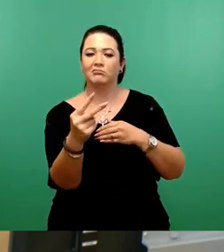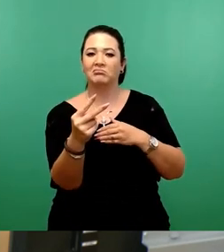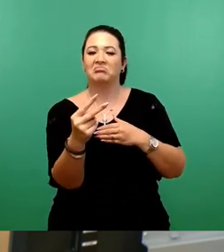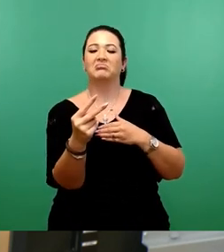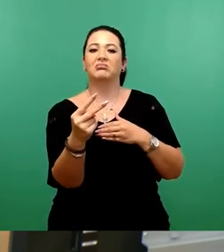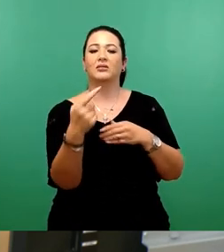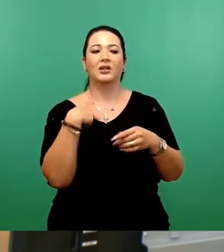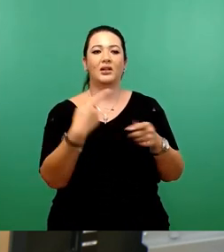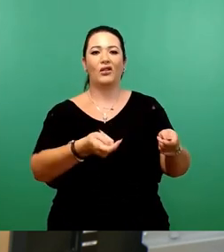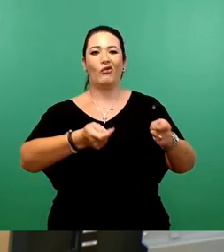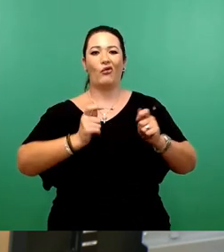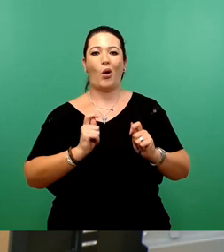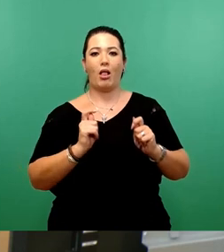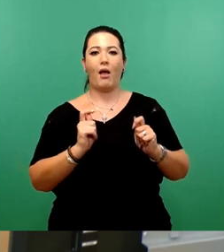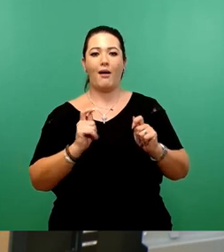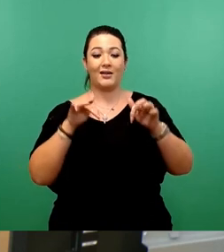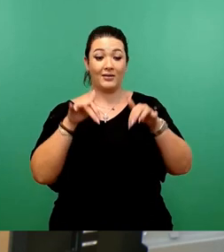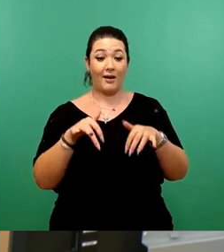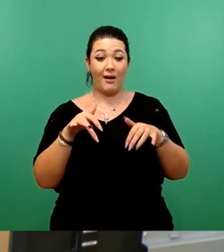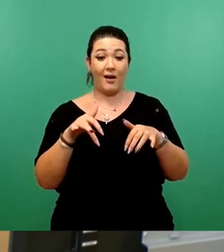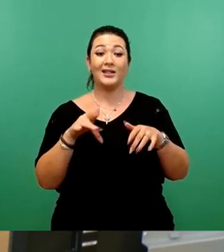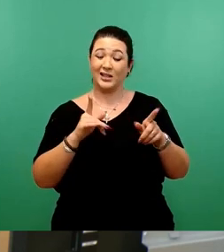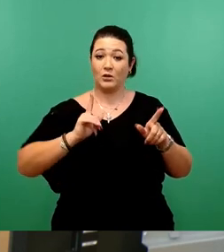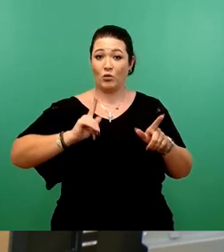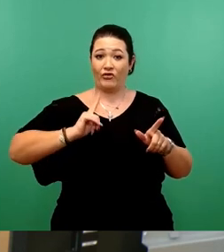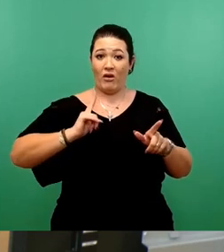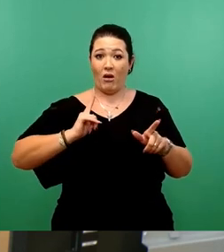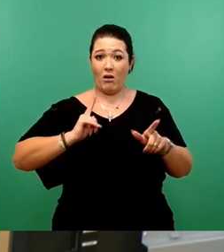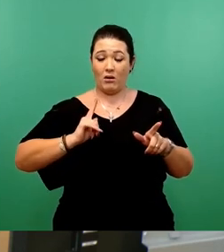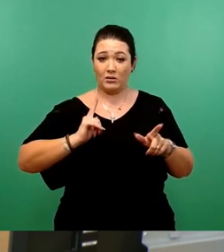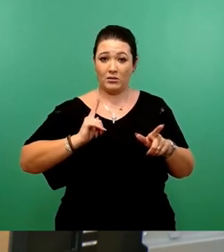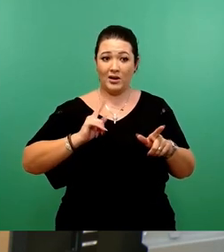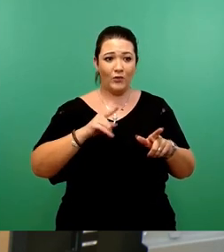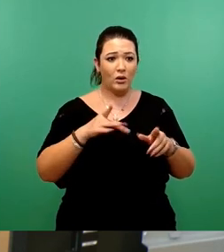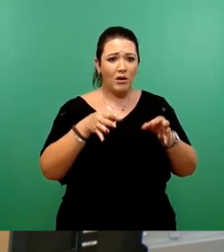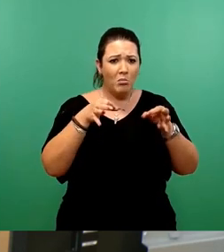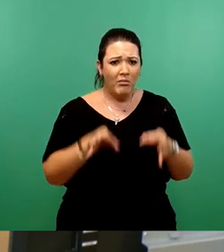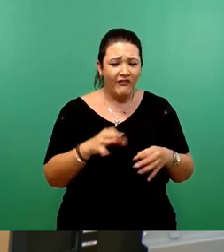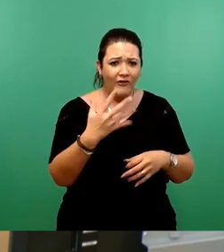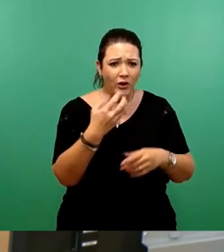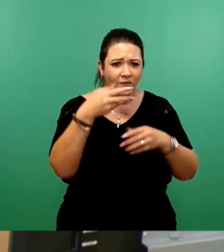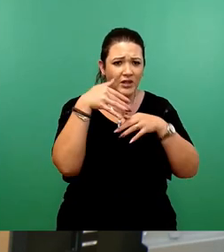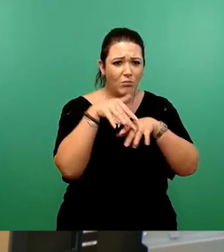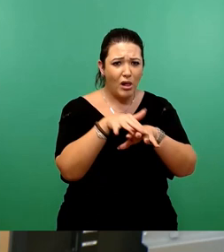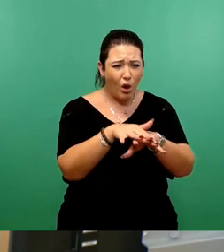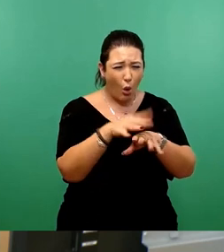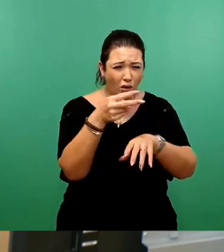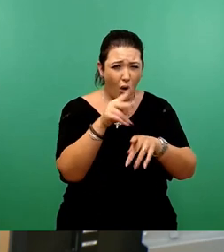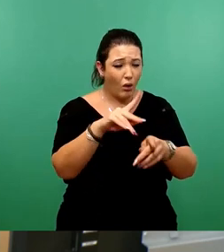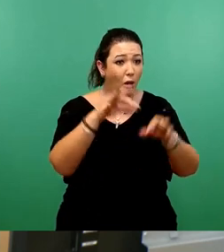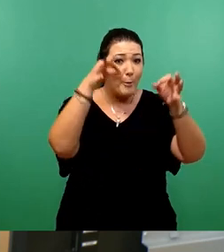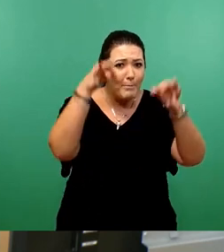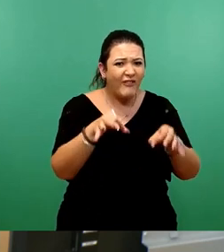in der Pipeline, in der plötzlich 50 Millionen Euro vom Himmel fallen. Vorlage